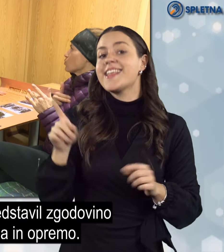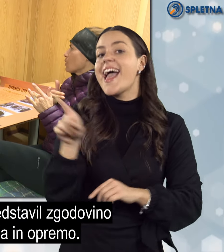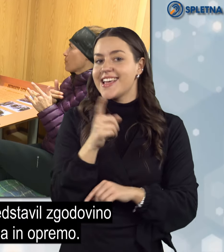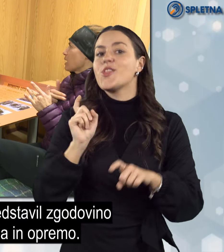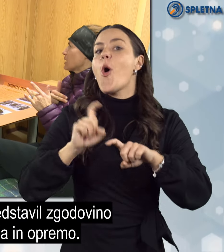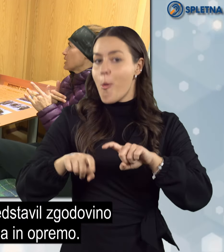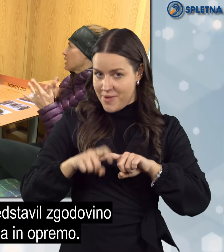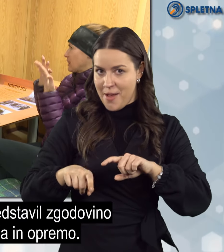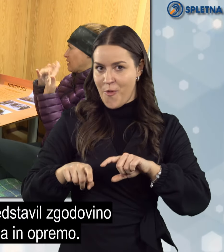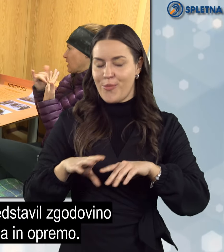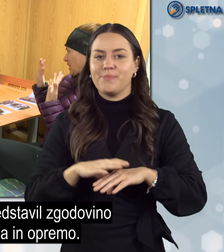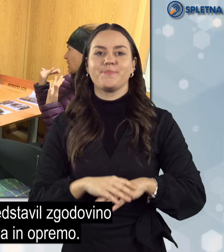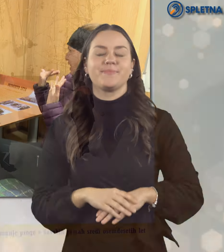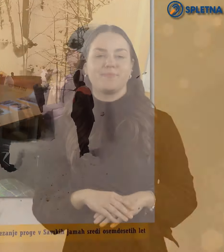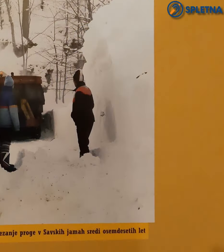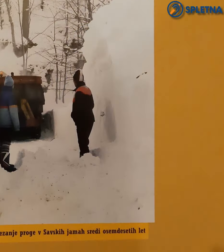Sankanja in opremo.